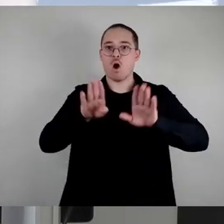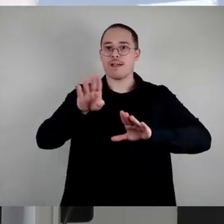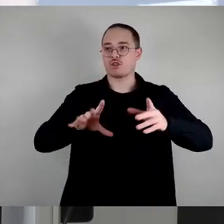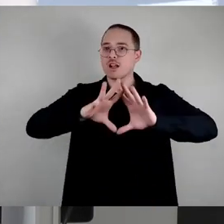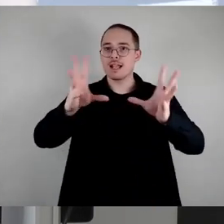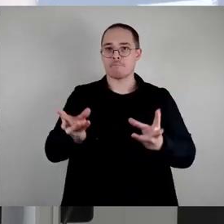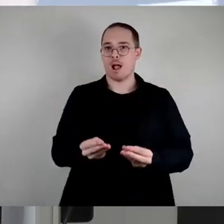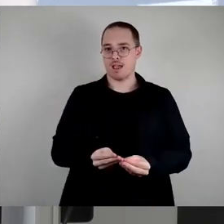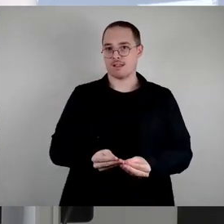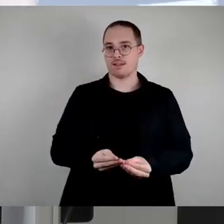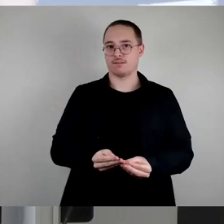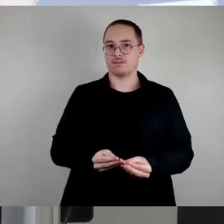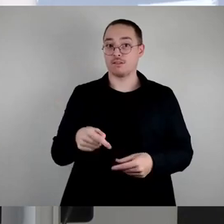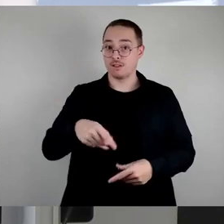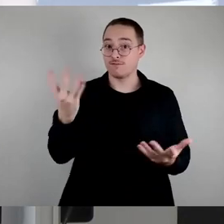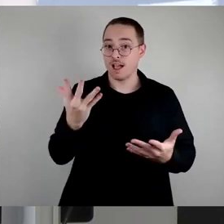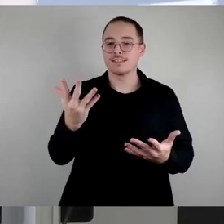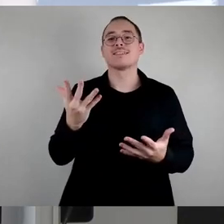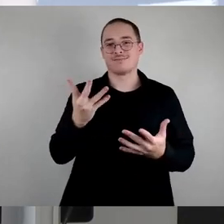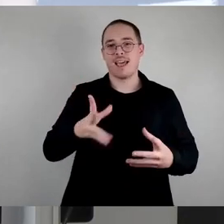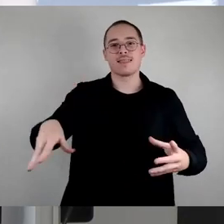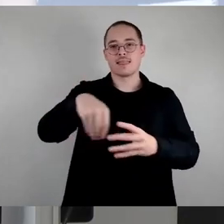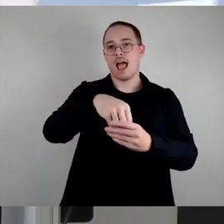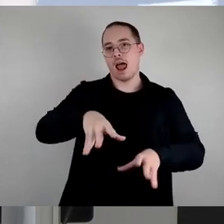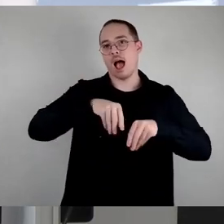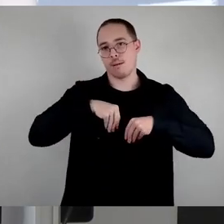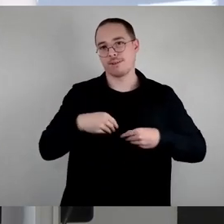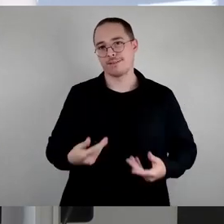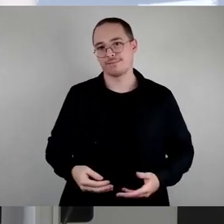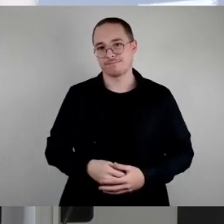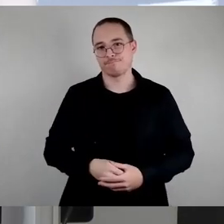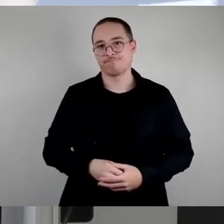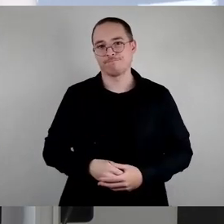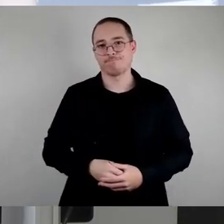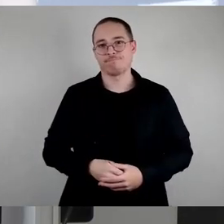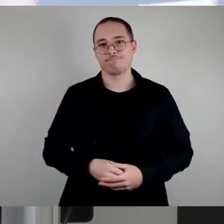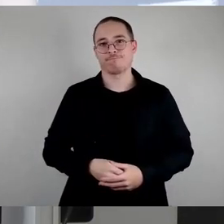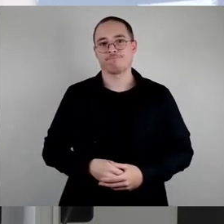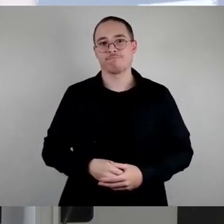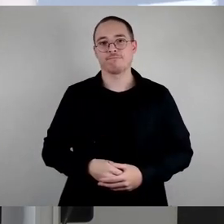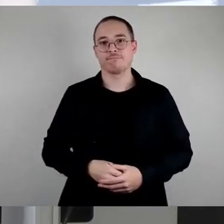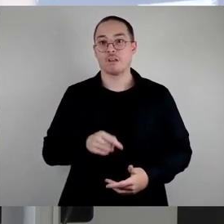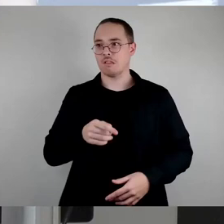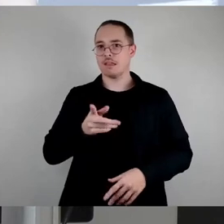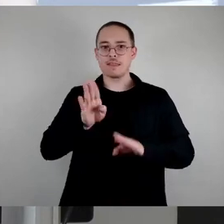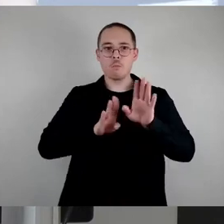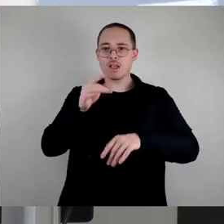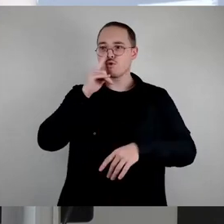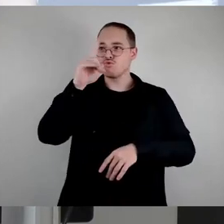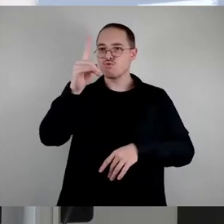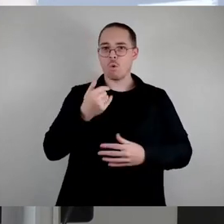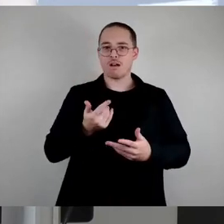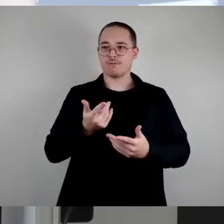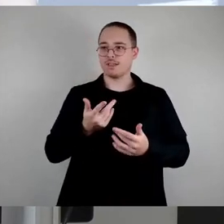Partizipation. In sehr vielen Bereichen. Demokratie ist nicht nur repräsentative Demokratie,